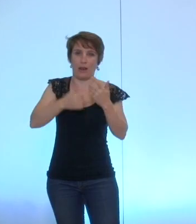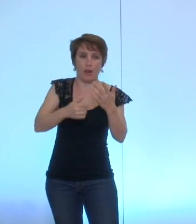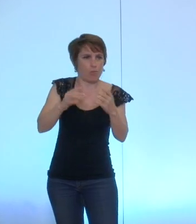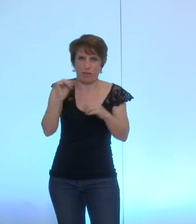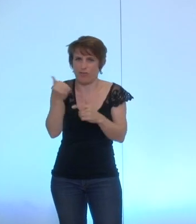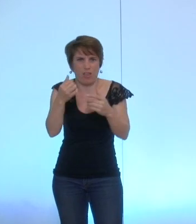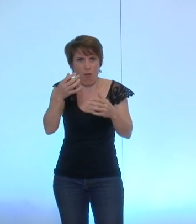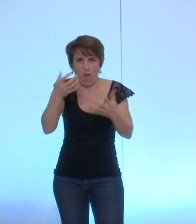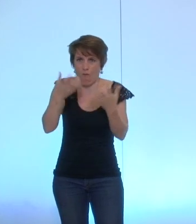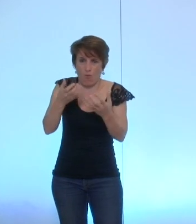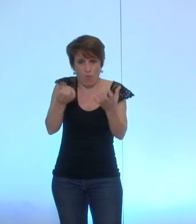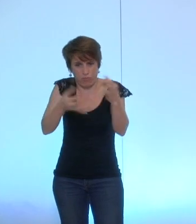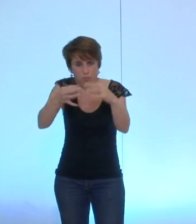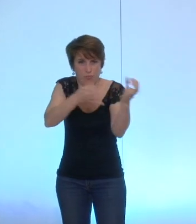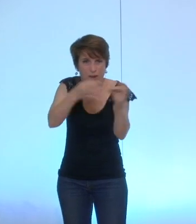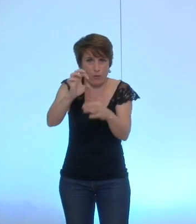utiliser bien plus régulièrement.